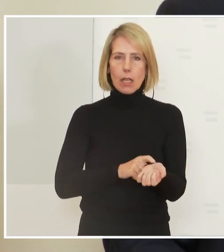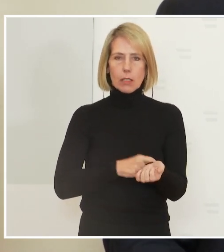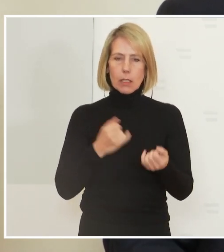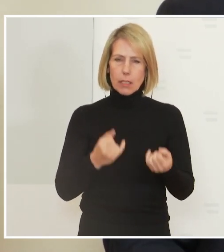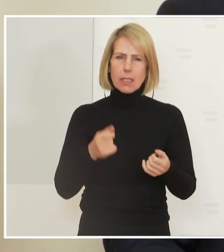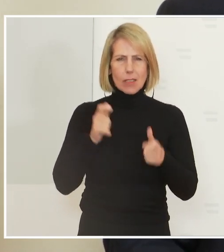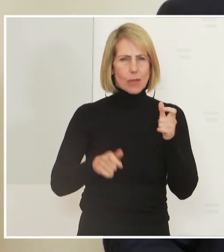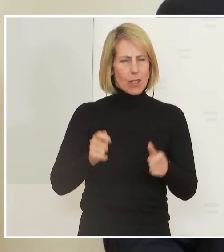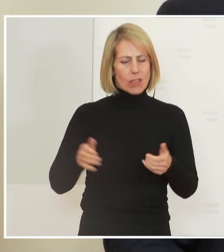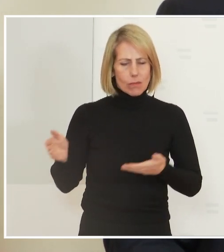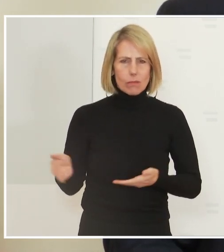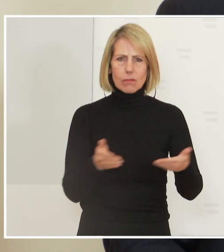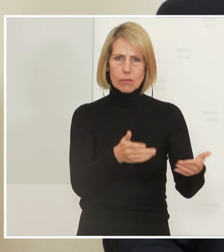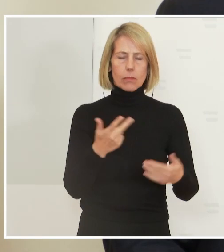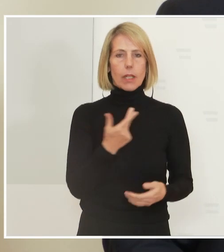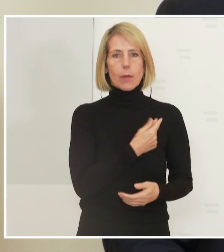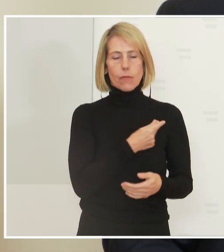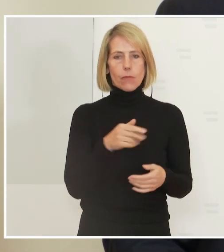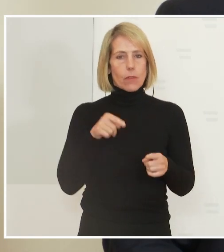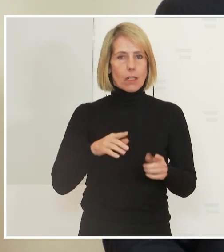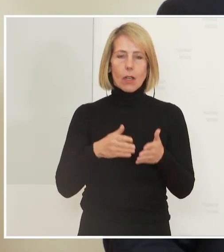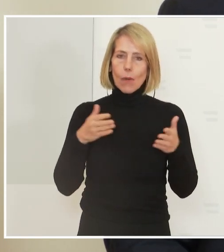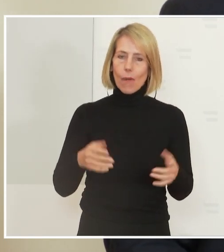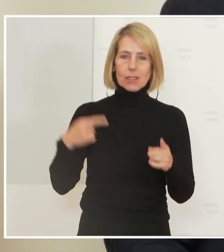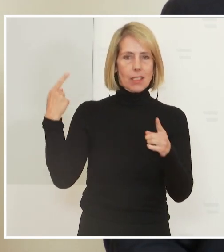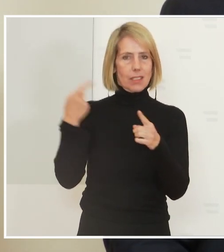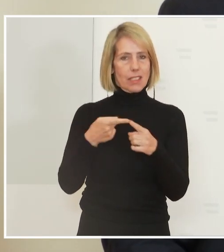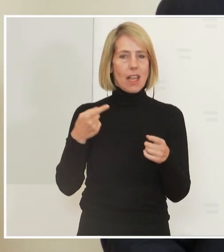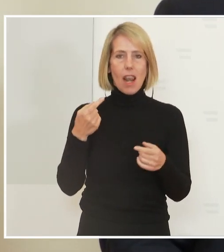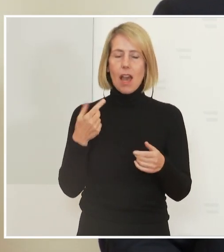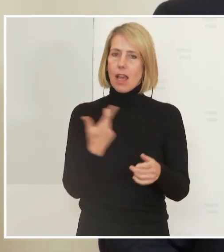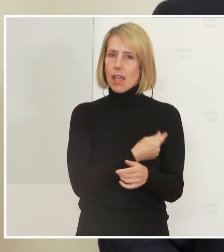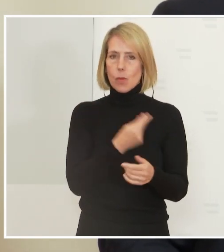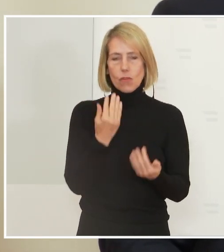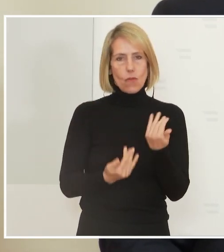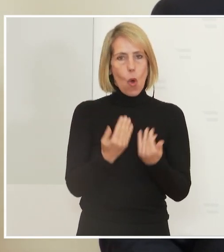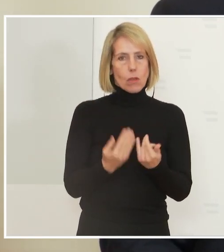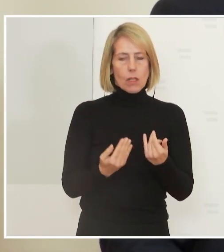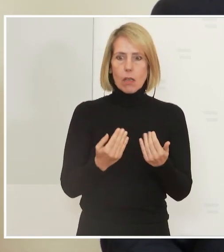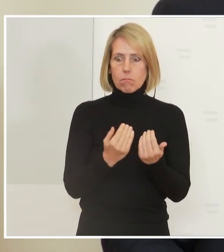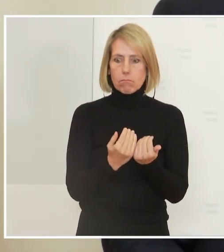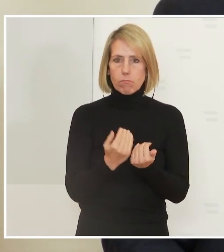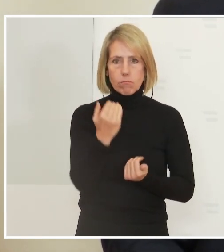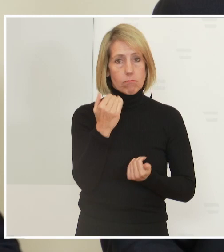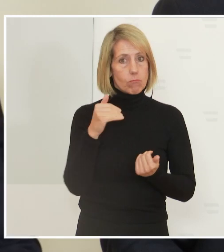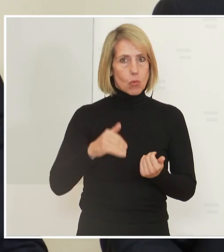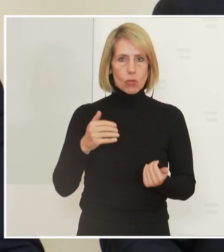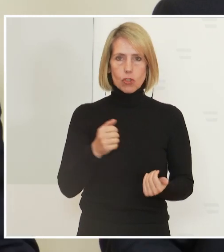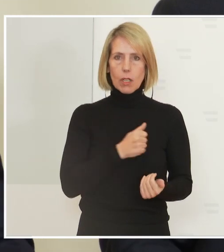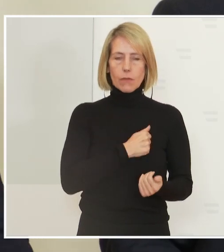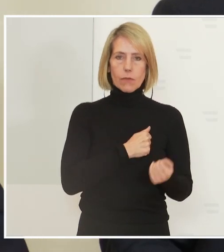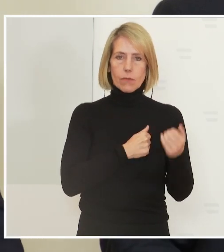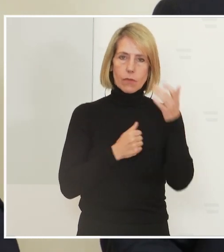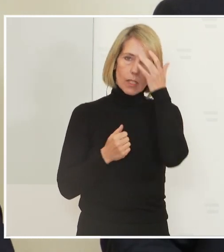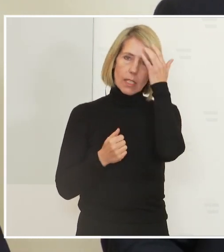impfen gehen. Das ist unser großes Ziel. Wir müssen mit der Impfquote, wie wir das letzte Mal schon gesagt haben, nach oben kommen. Wir